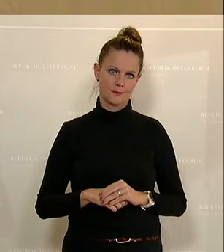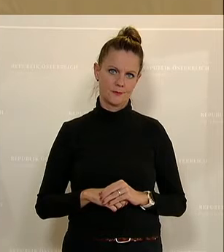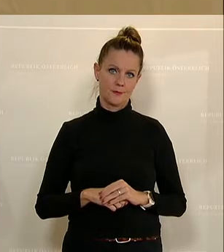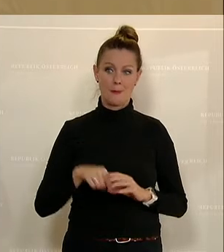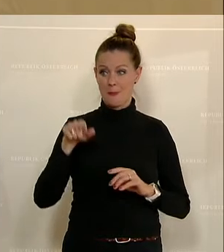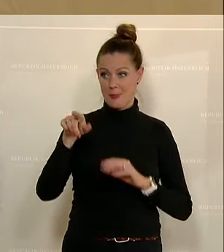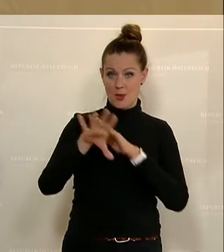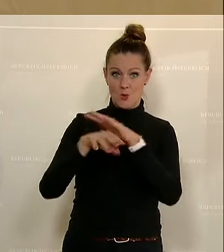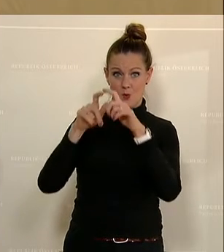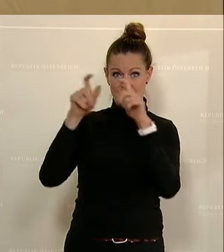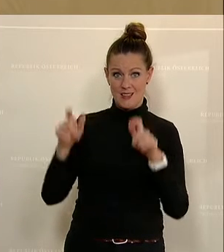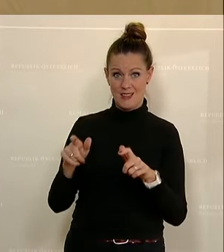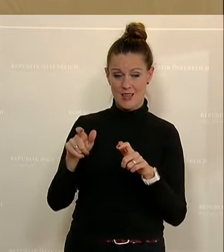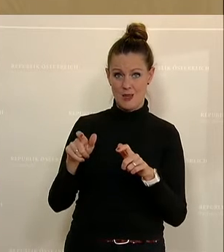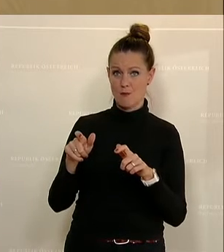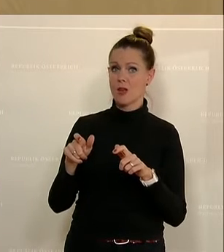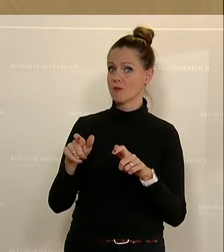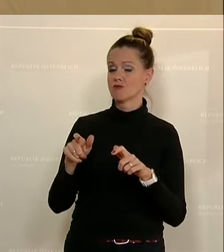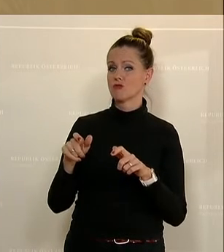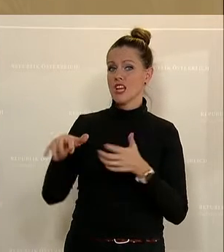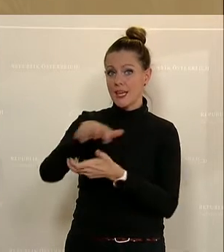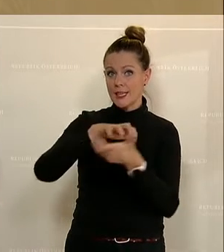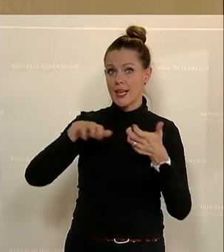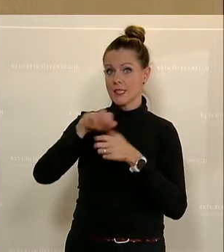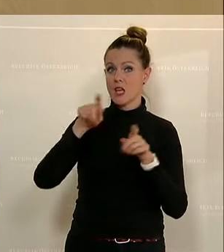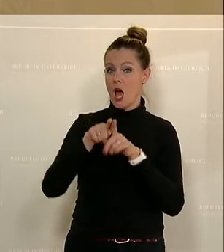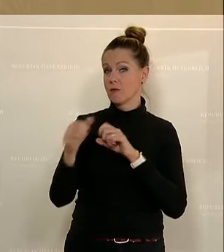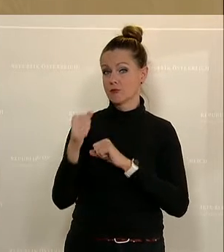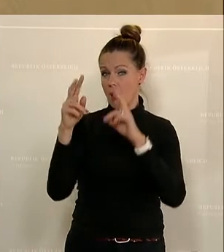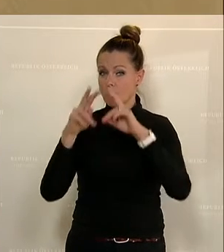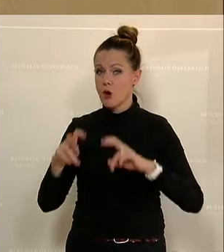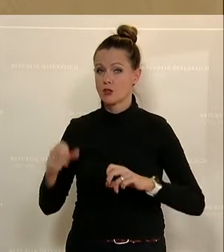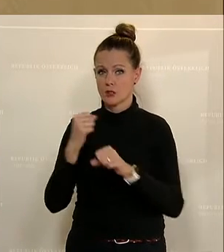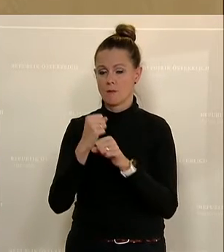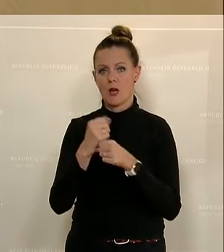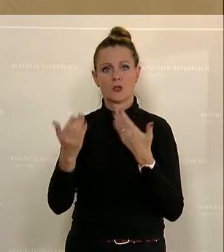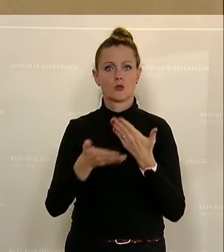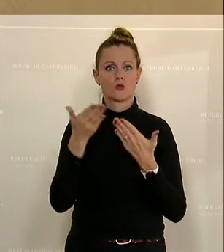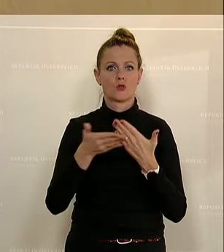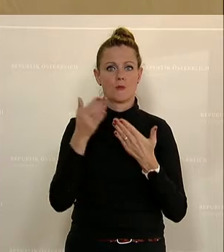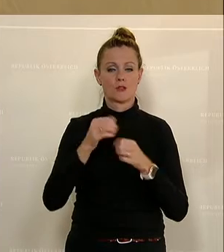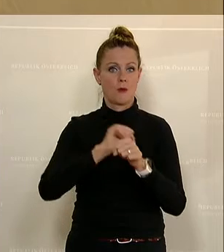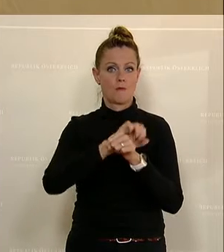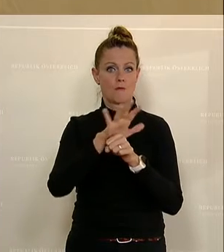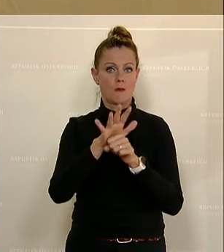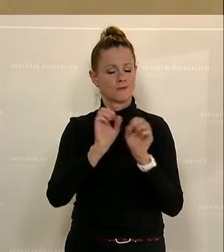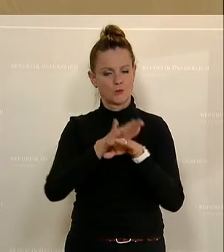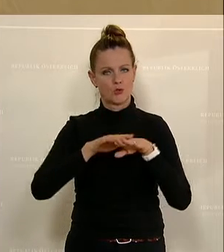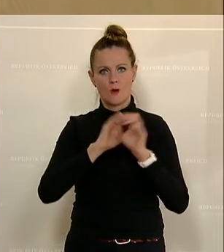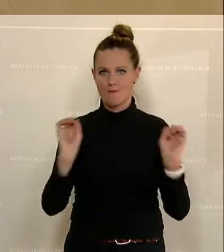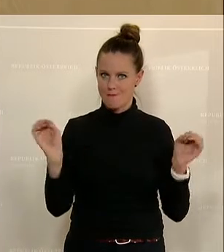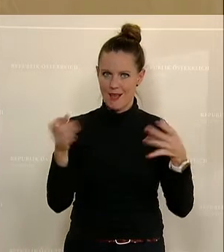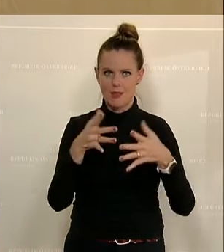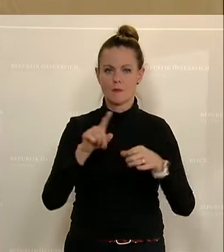Unternehmen auch in den Krisen immer wieder starke Forschung gemacht haben. Wir sehen das beispielsweise, dass in Pandemiezeiten die